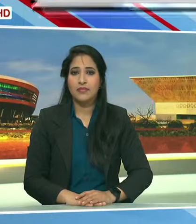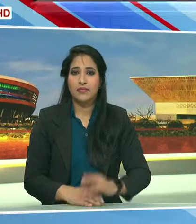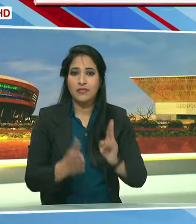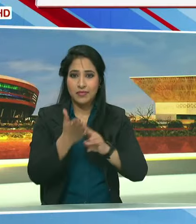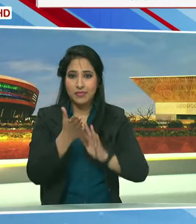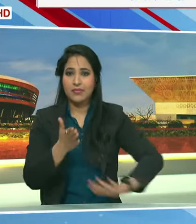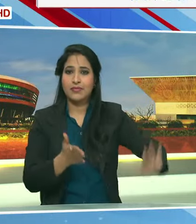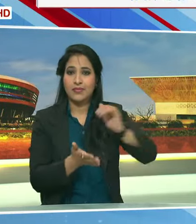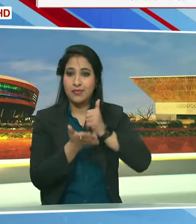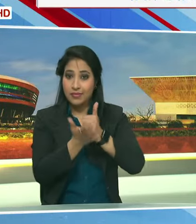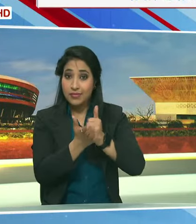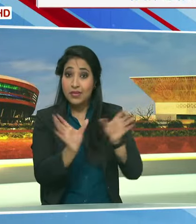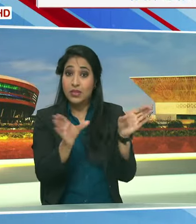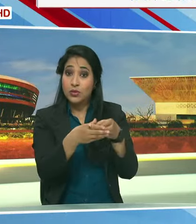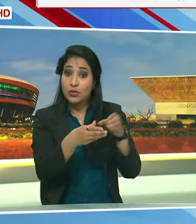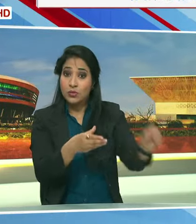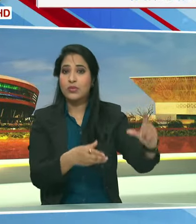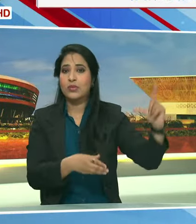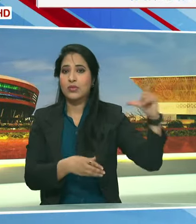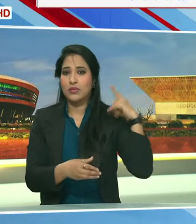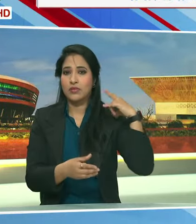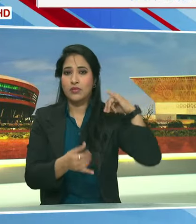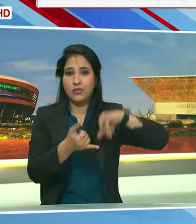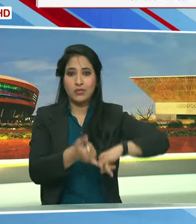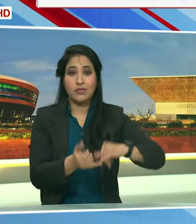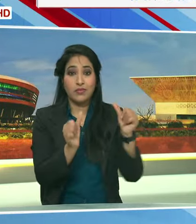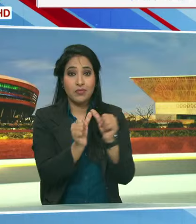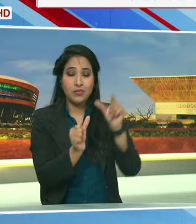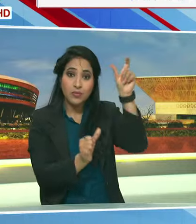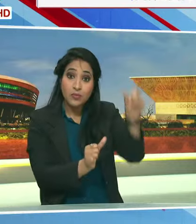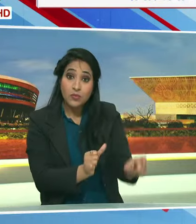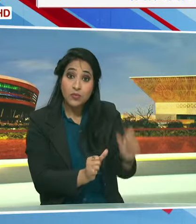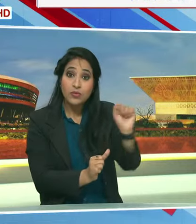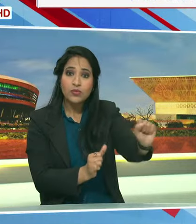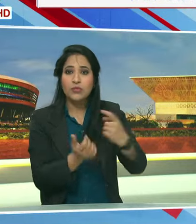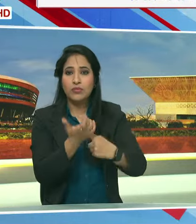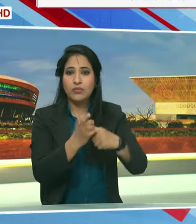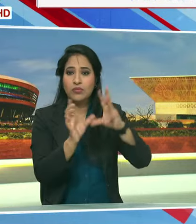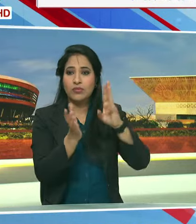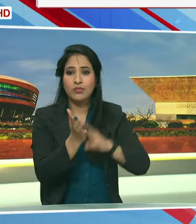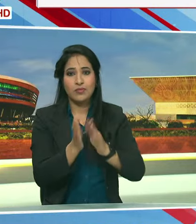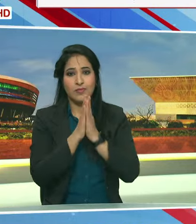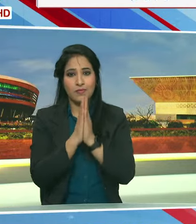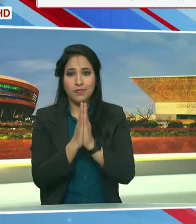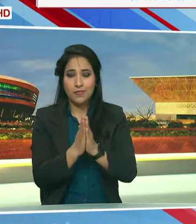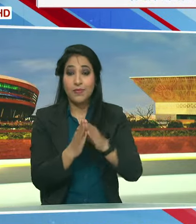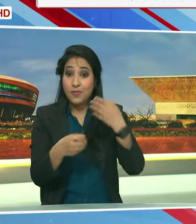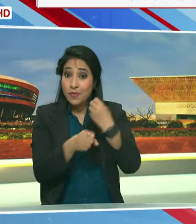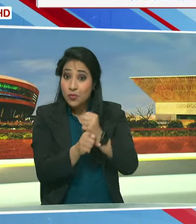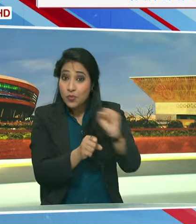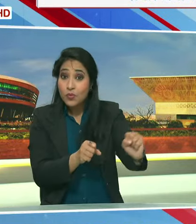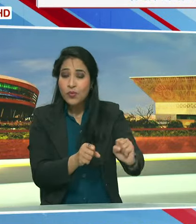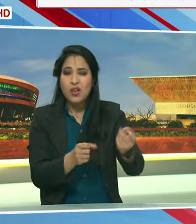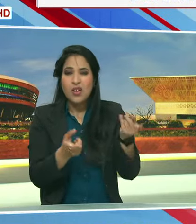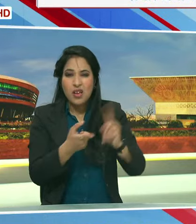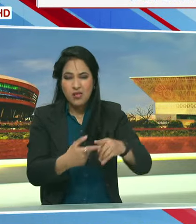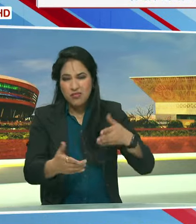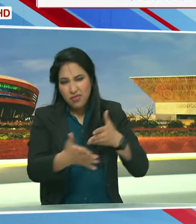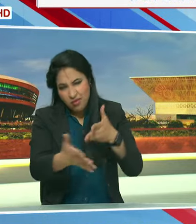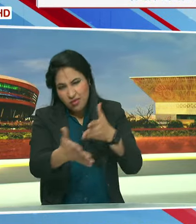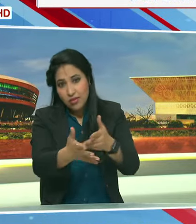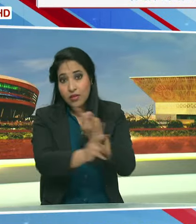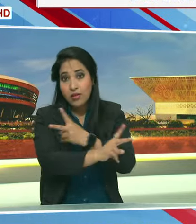राश्ट्रिय स्वयमसिवक संघ के नेता सुनील आमबिकर ने राम मंदिर बनने में हुए संघर्ष को